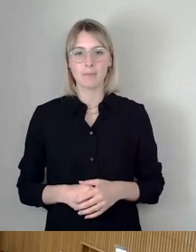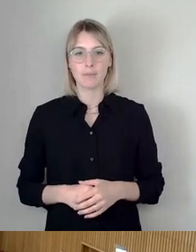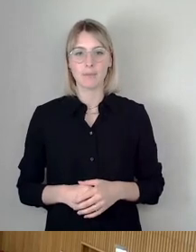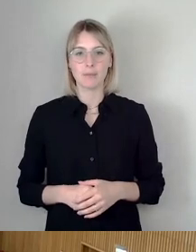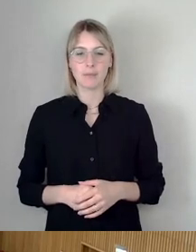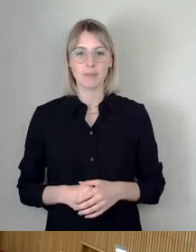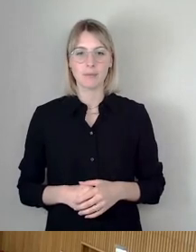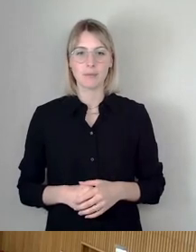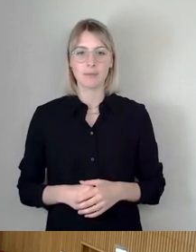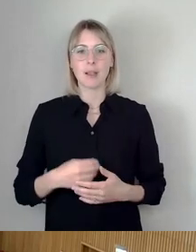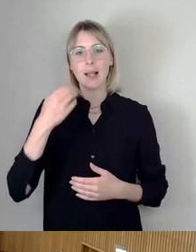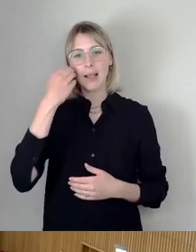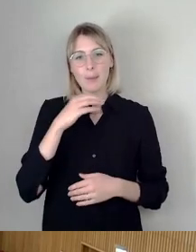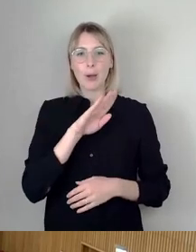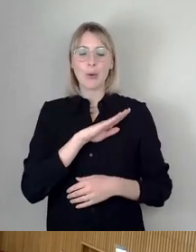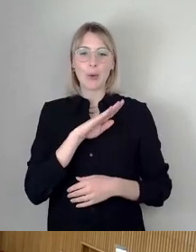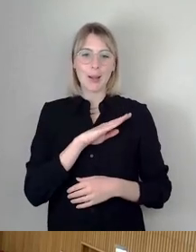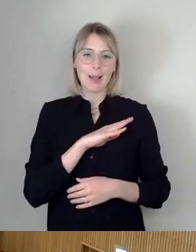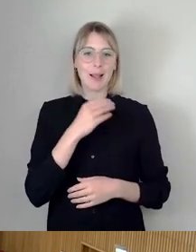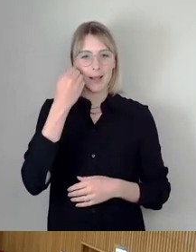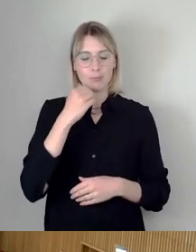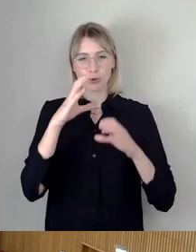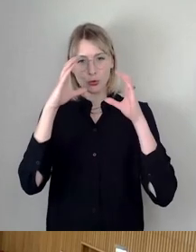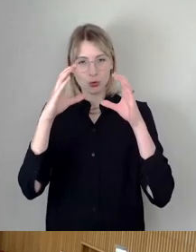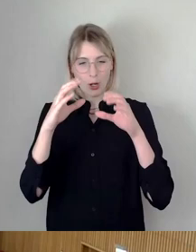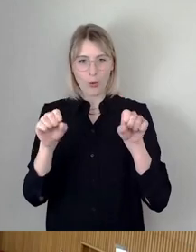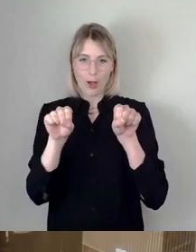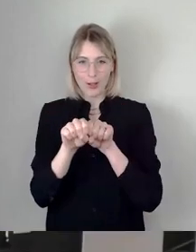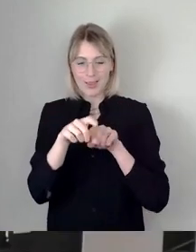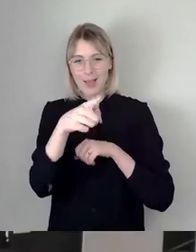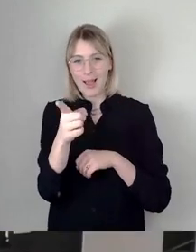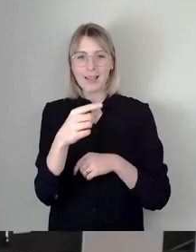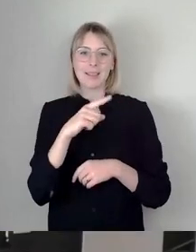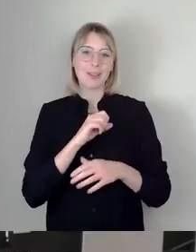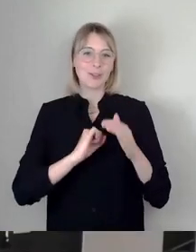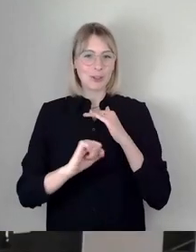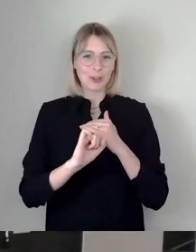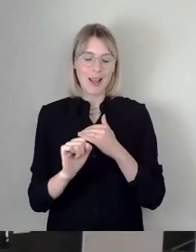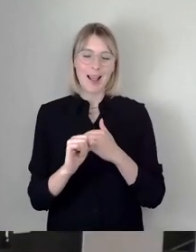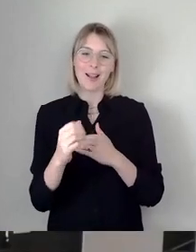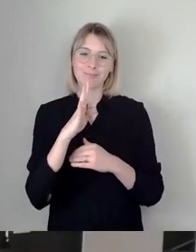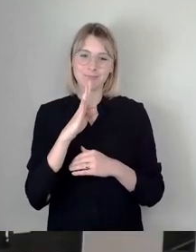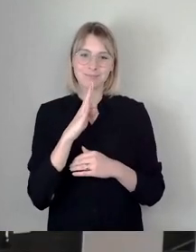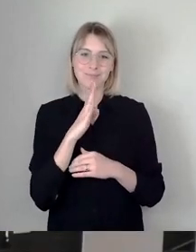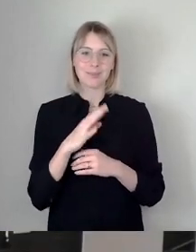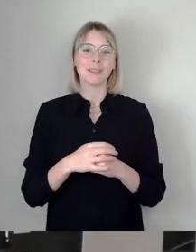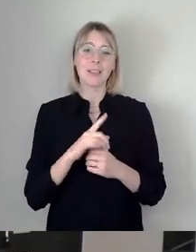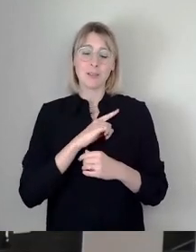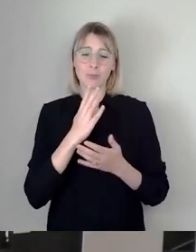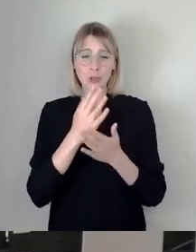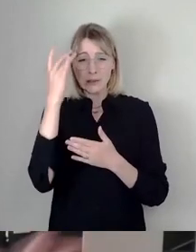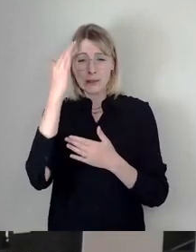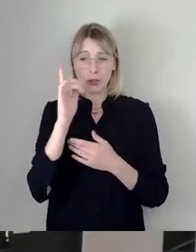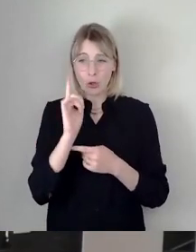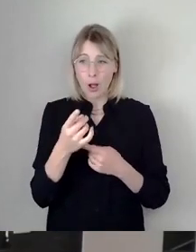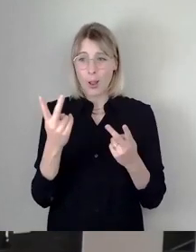Liebe Kolleginnen und Kollegen, liebe Zuschauer im Stream, ich beeile mich, ich habe überlegt, ob ich rede oder nicht. Aber angesichts dessen, dass das jetzt wieder